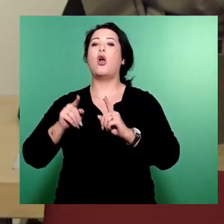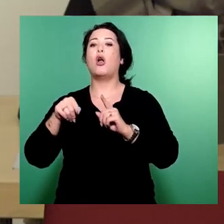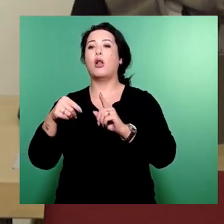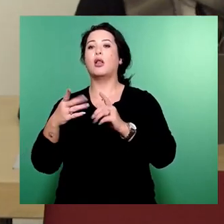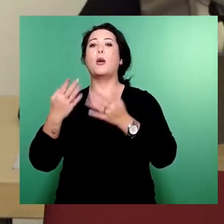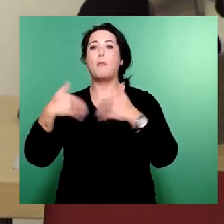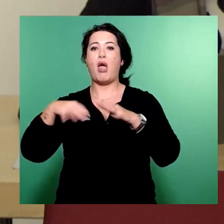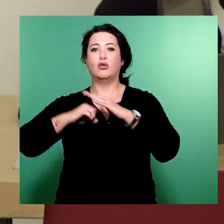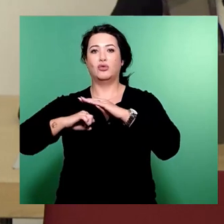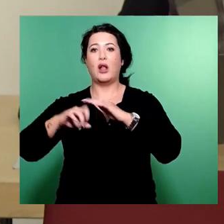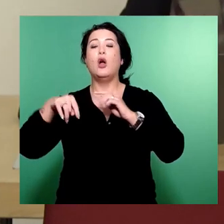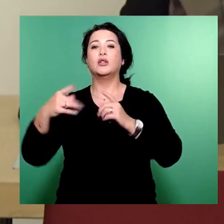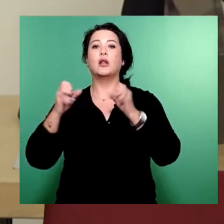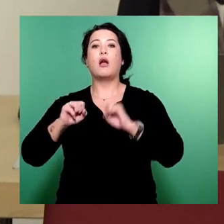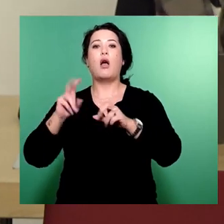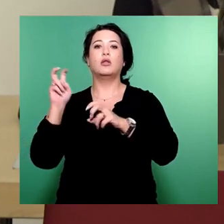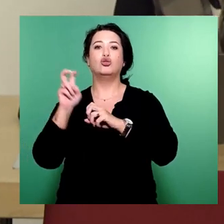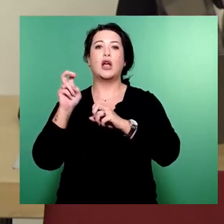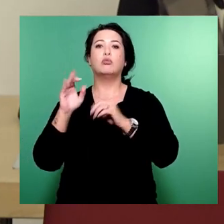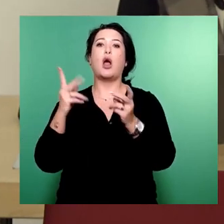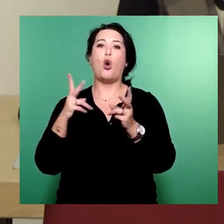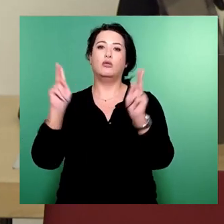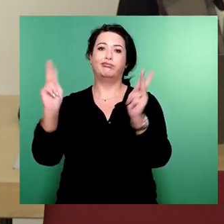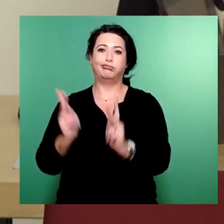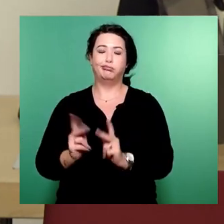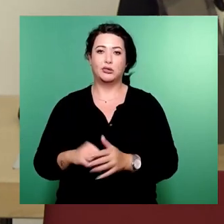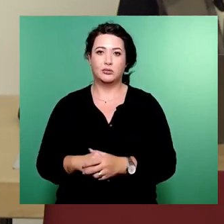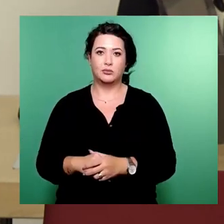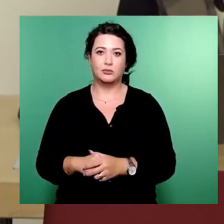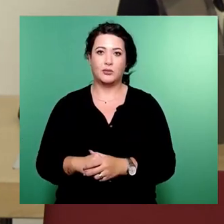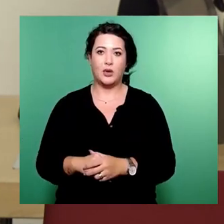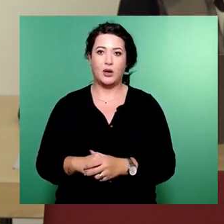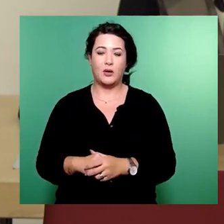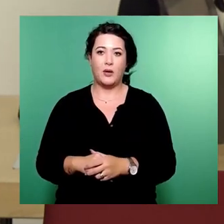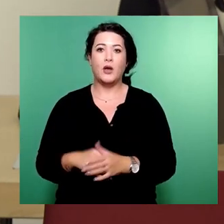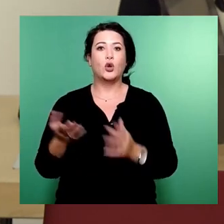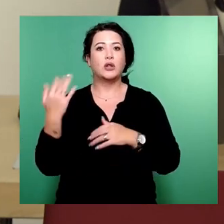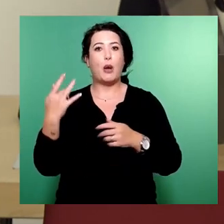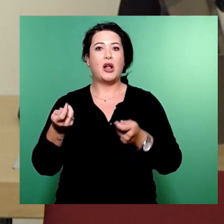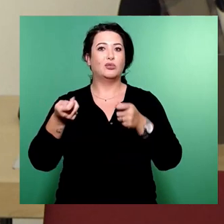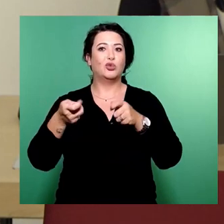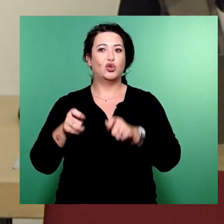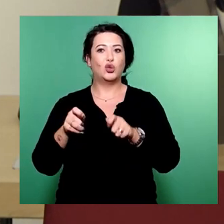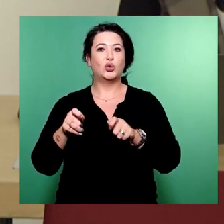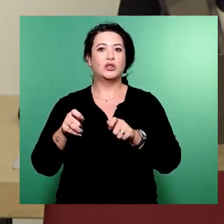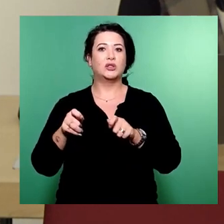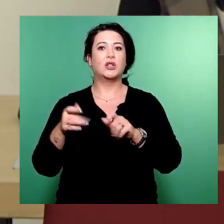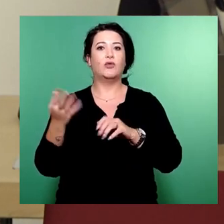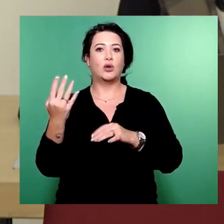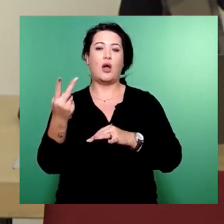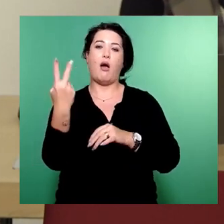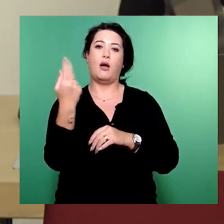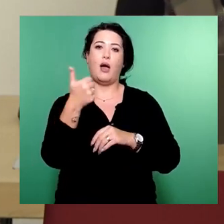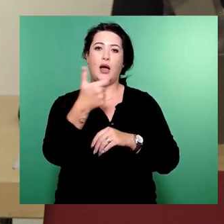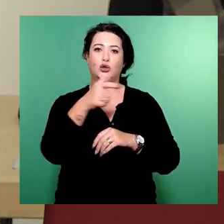einzusparen und Kosten zu senken. Beschluss A 0289-21. Eine